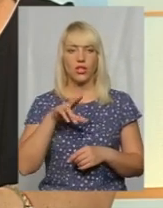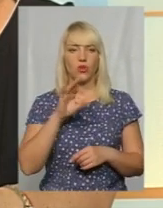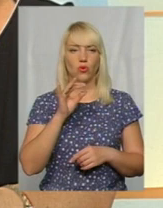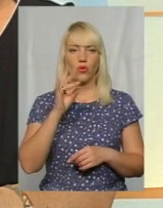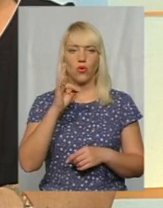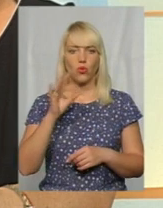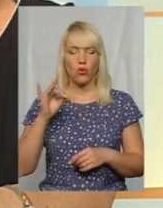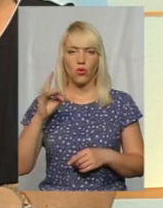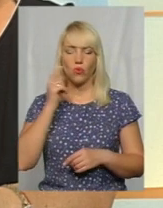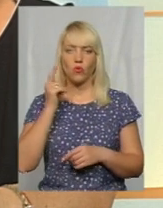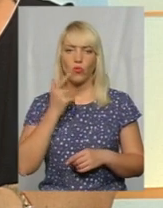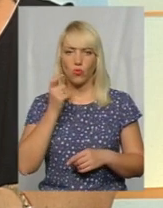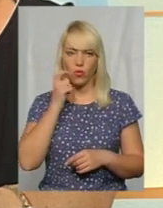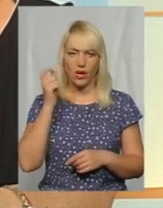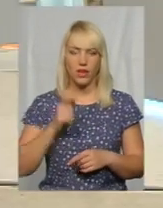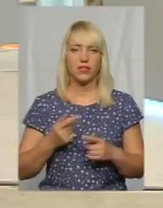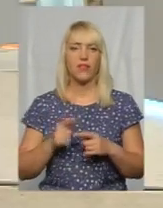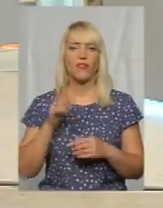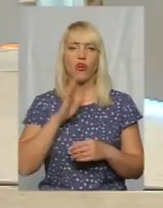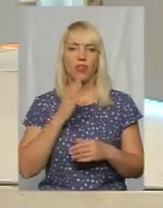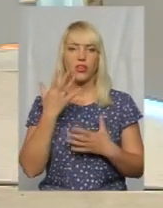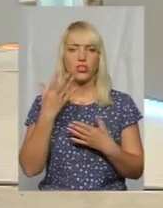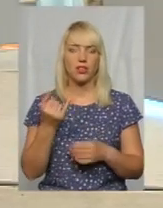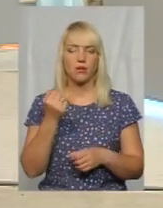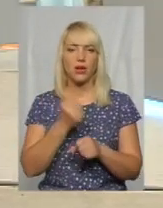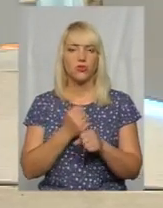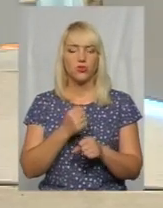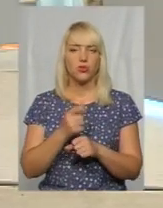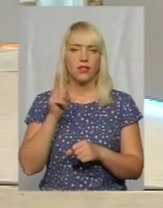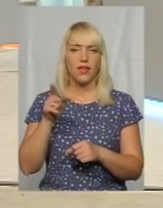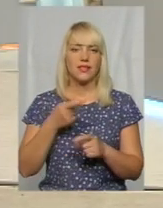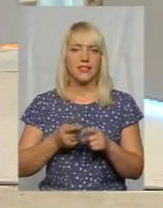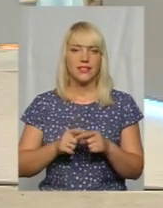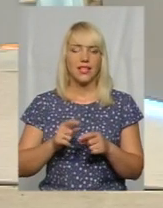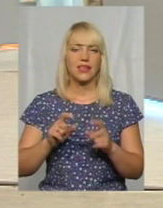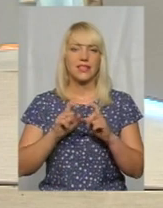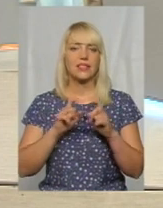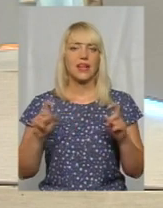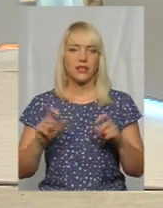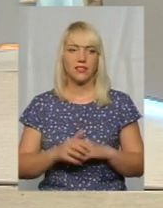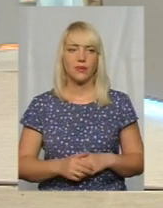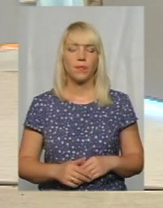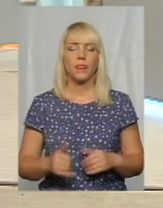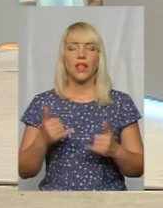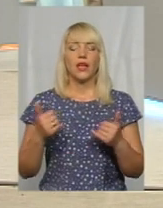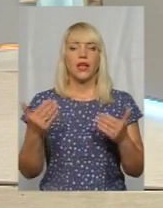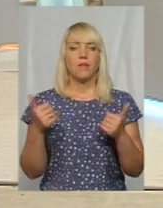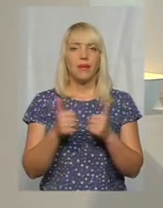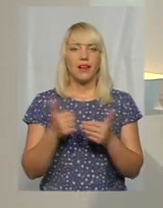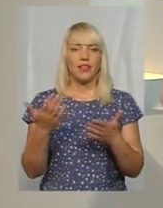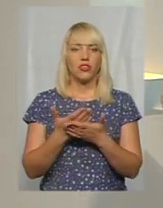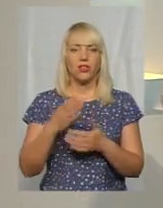станції переливання крові. А сьогодні, як ви вже зауважили пані Лілії, у центрі Хмельницького неподалік кінотеатру Шевченка